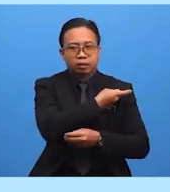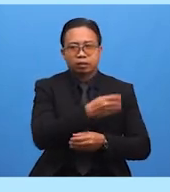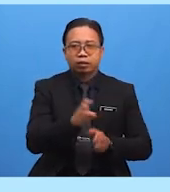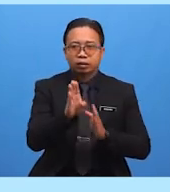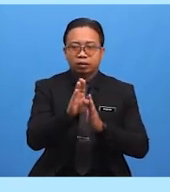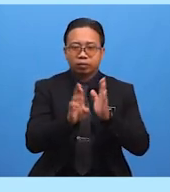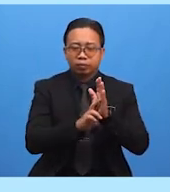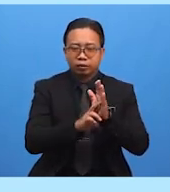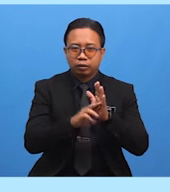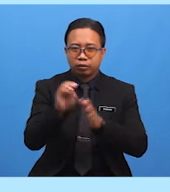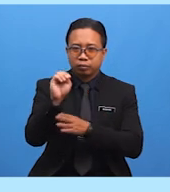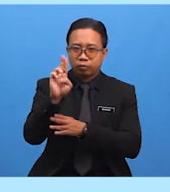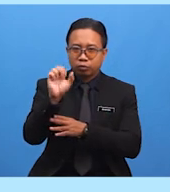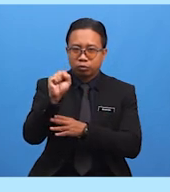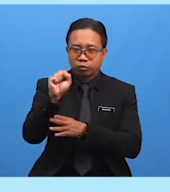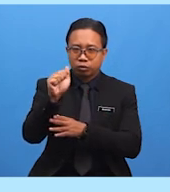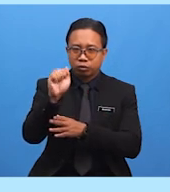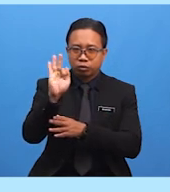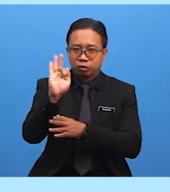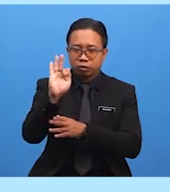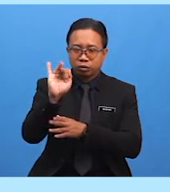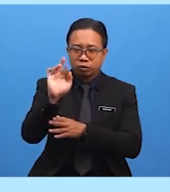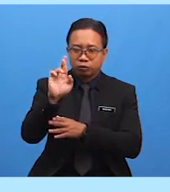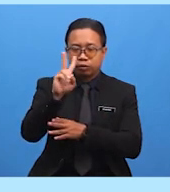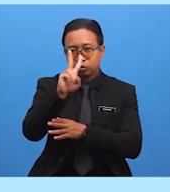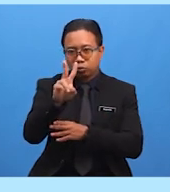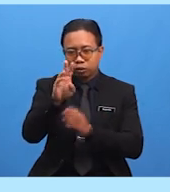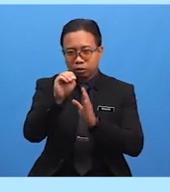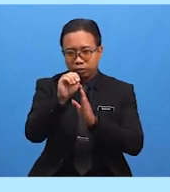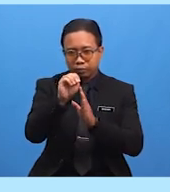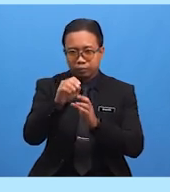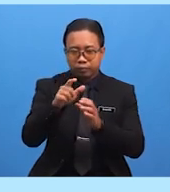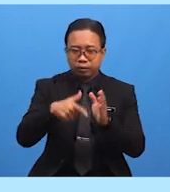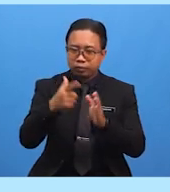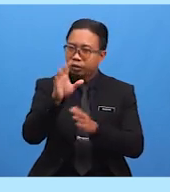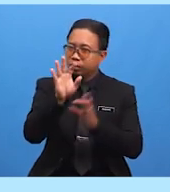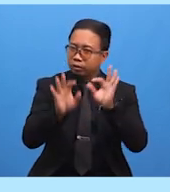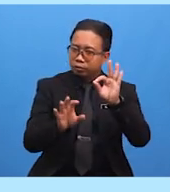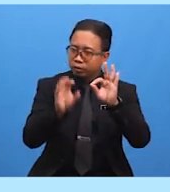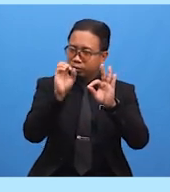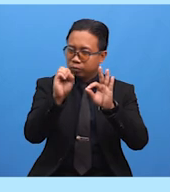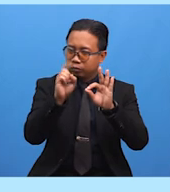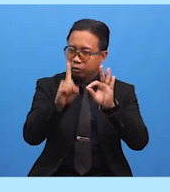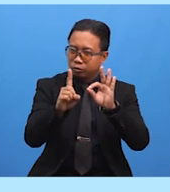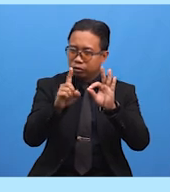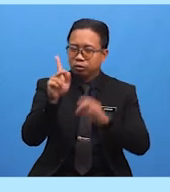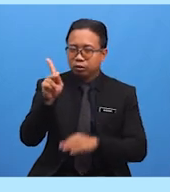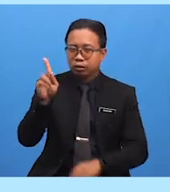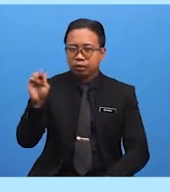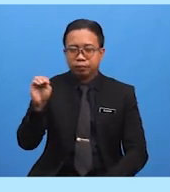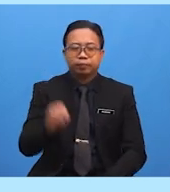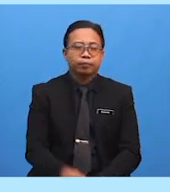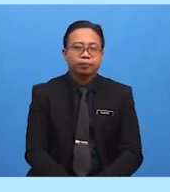Bermusafir Dua Marhalah Atau Lebih Kurang Sembilan Puluh Satu